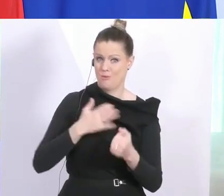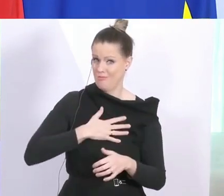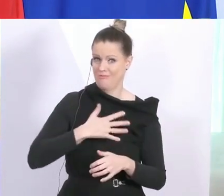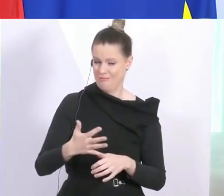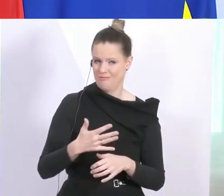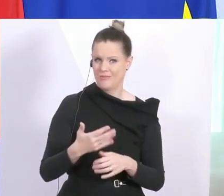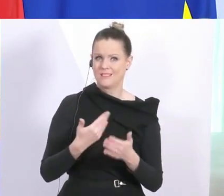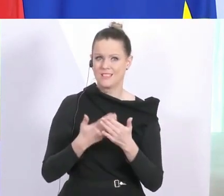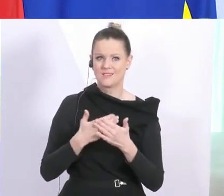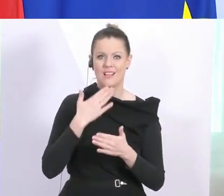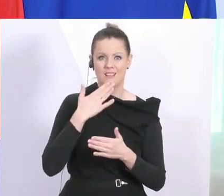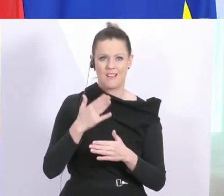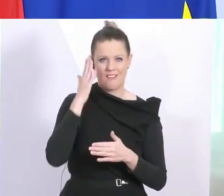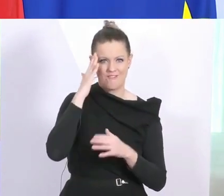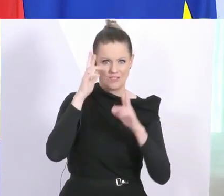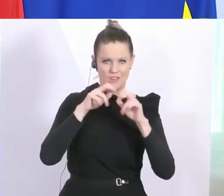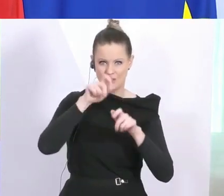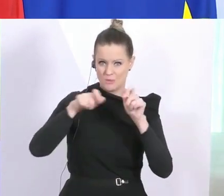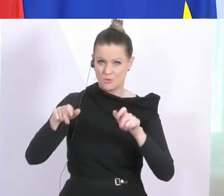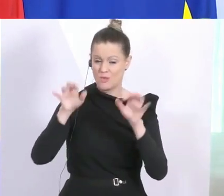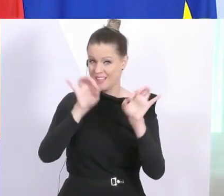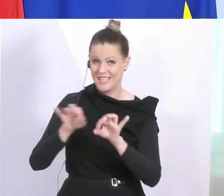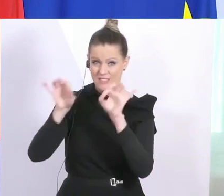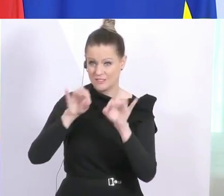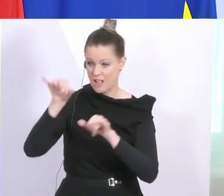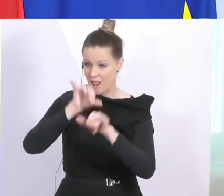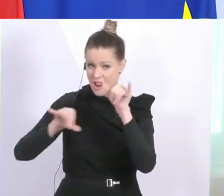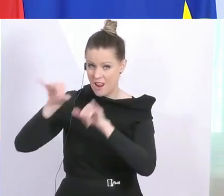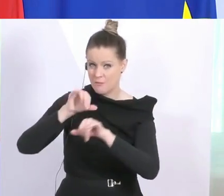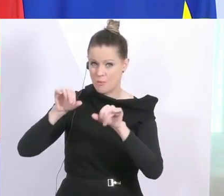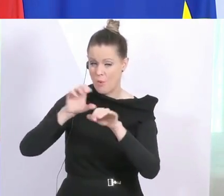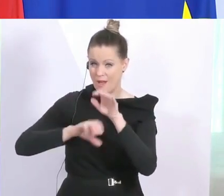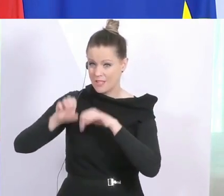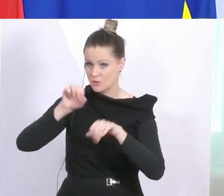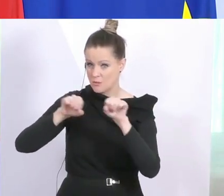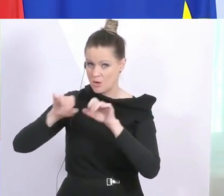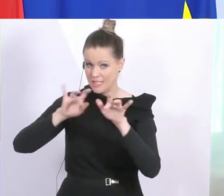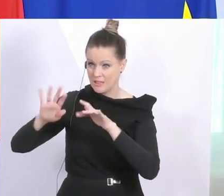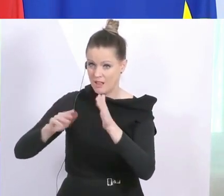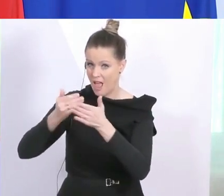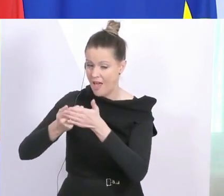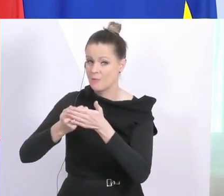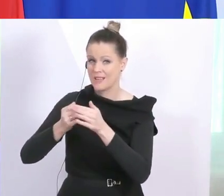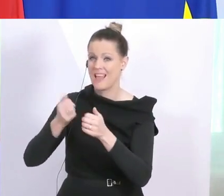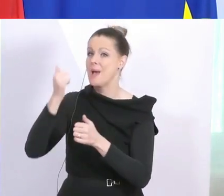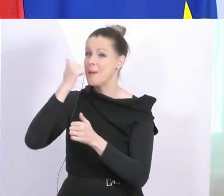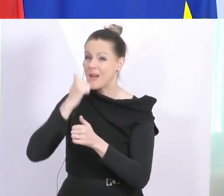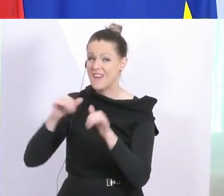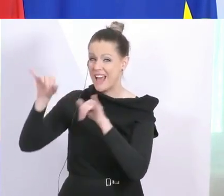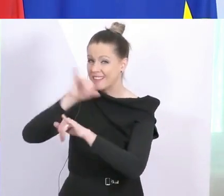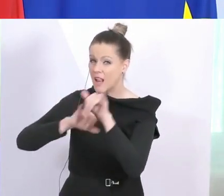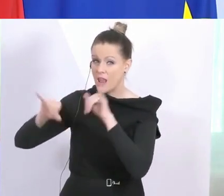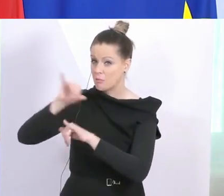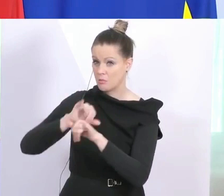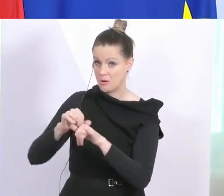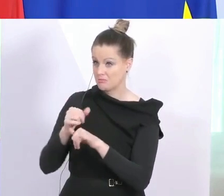die Wissenschaftler, die hier mithelfen, die Industrielaborkapazitäten, die zur Verfügung gestellt werden, die privaten Labore,